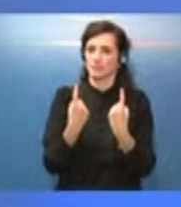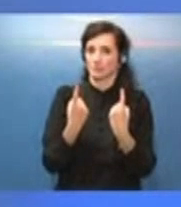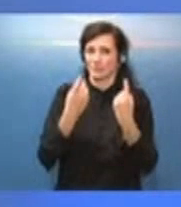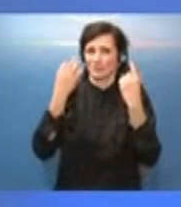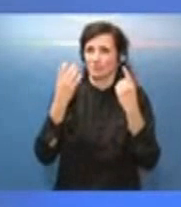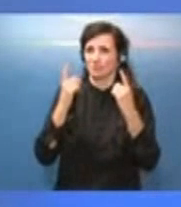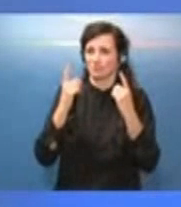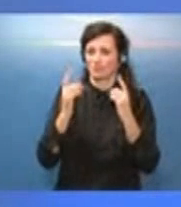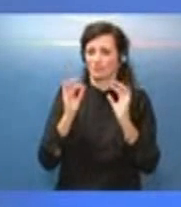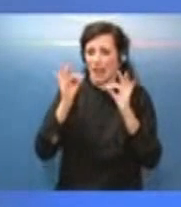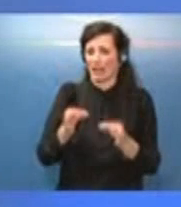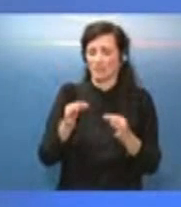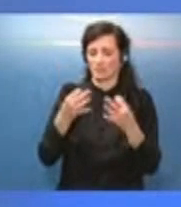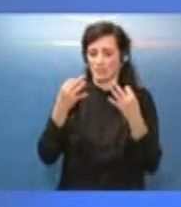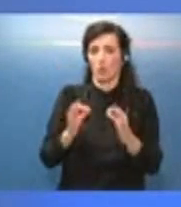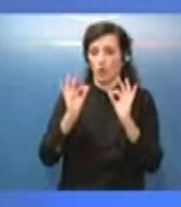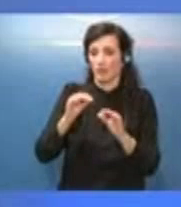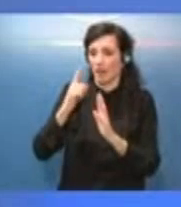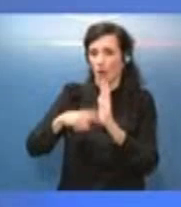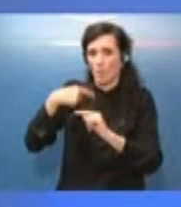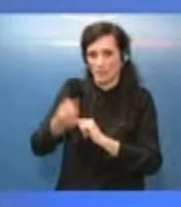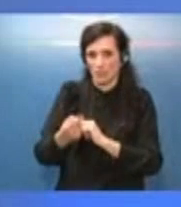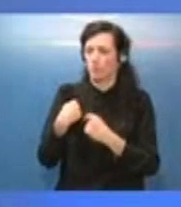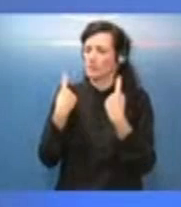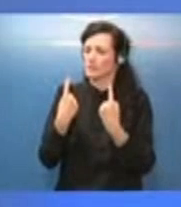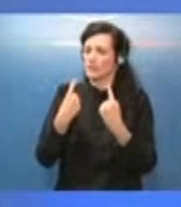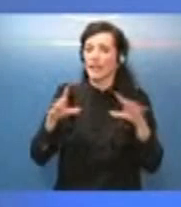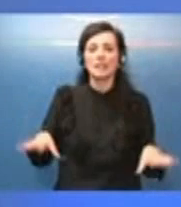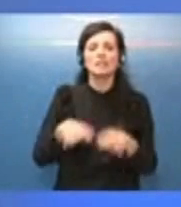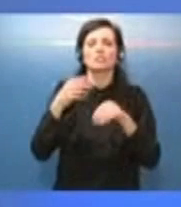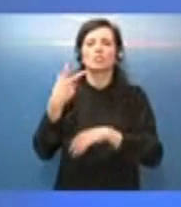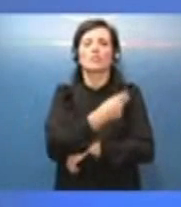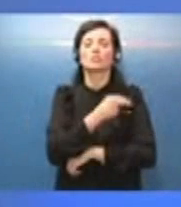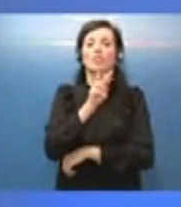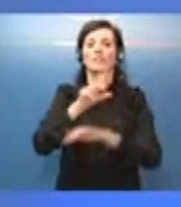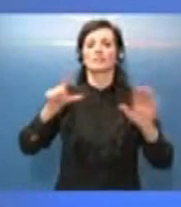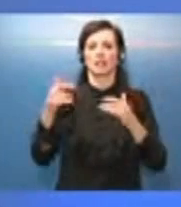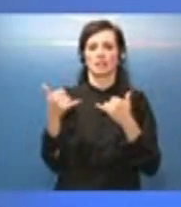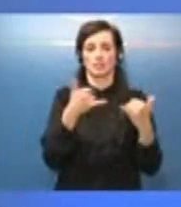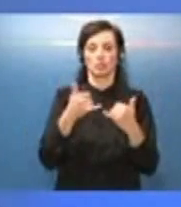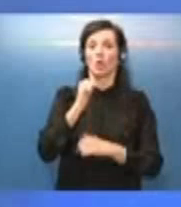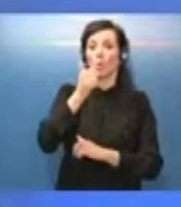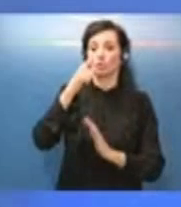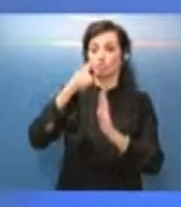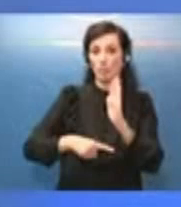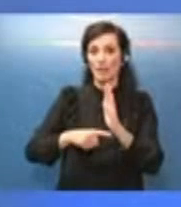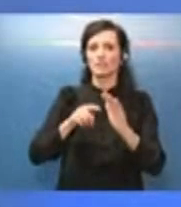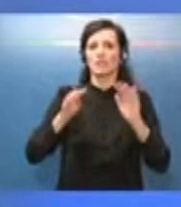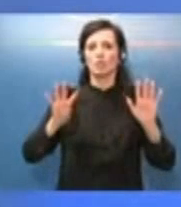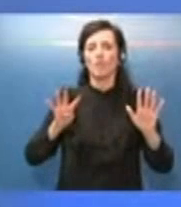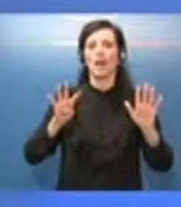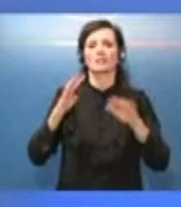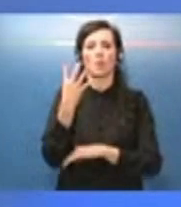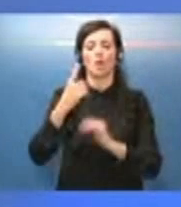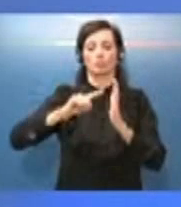un mese, le prime iniezioni in Italia sono state fatte il 27 dicembre. In 11 mesi 94 milioni di dosi è un risultato